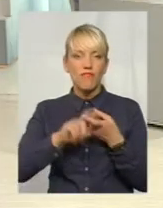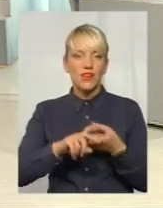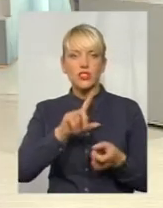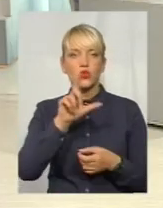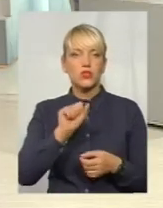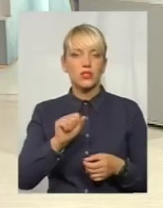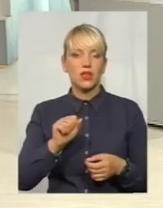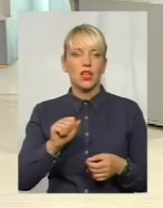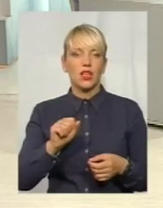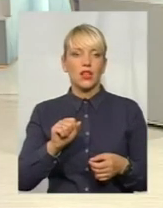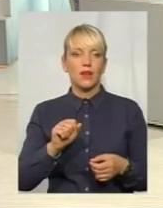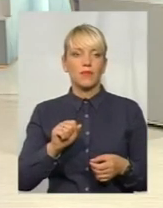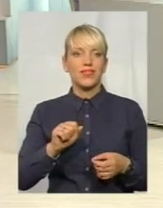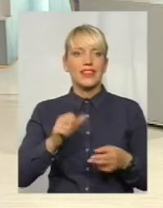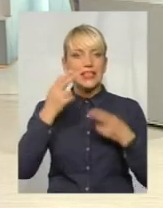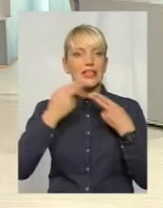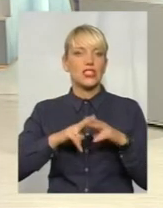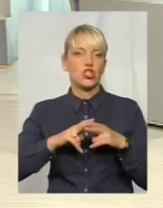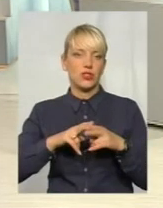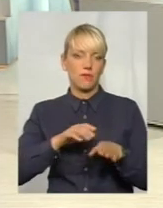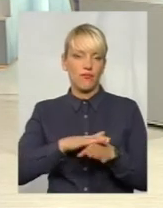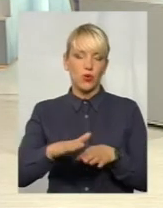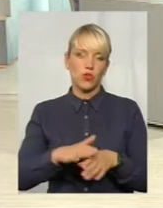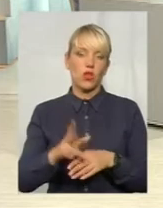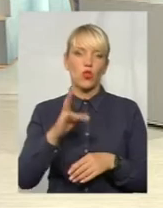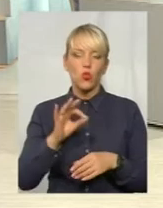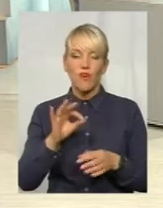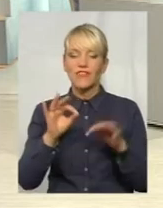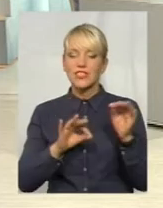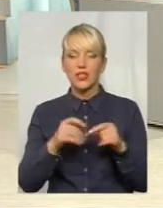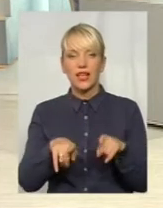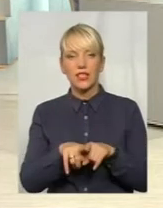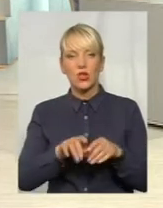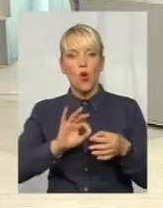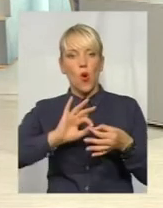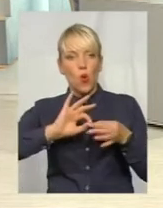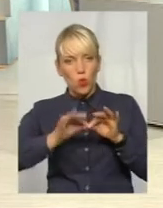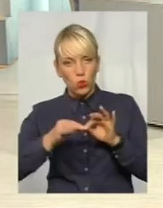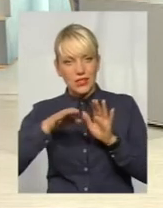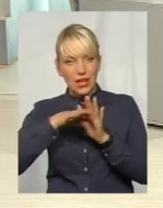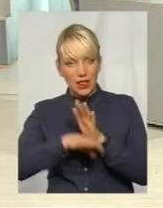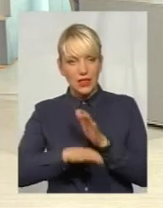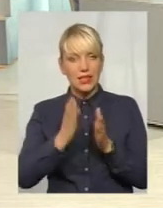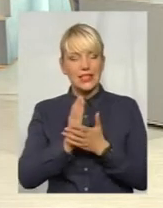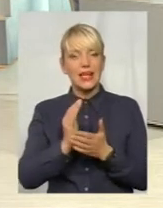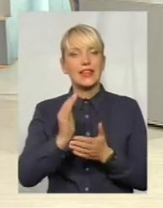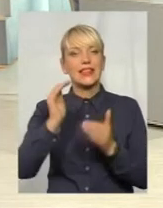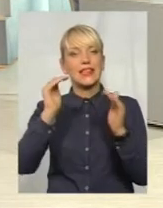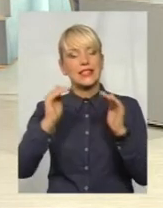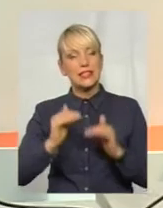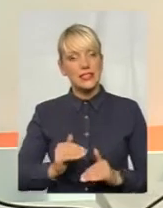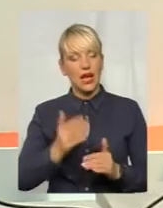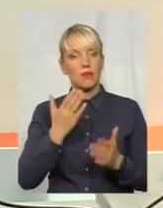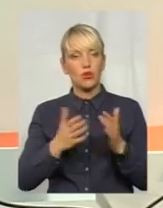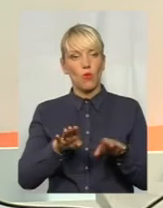Але відсоток таких ускладнень, він є надзвичайно низьким. І якщо порівнювати,